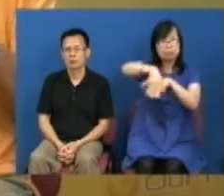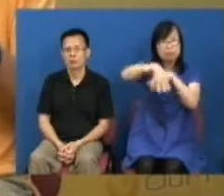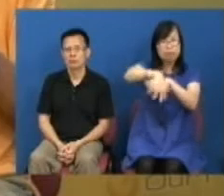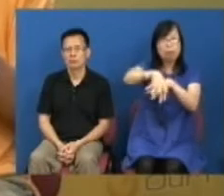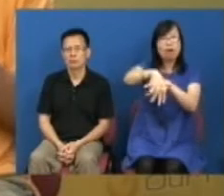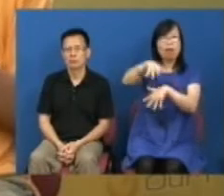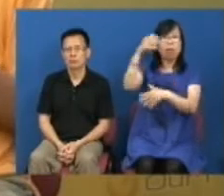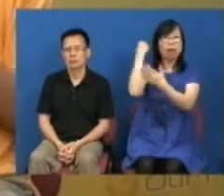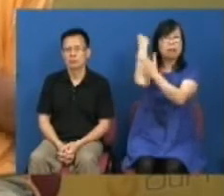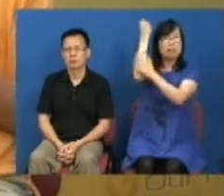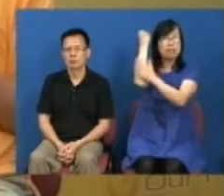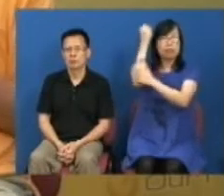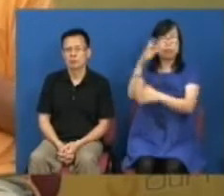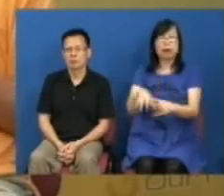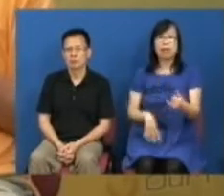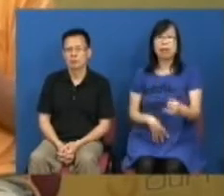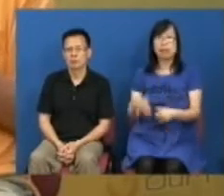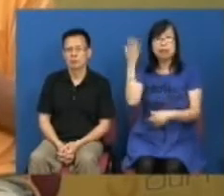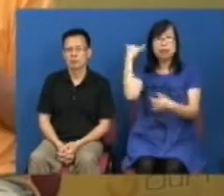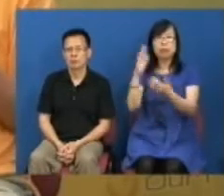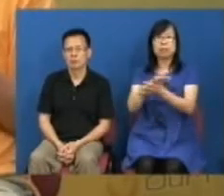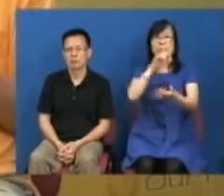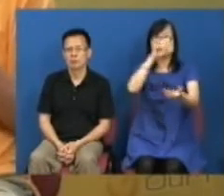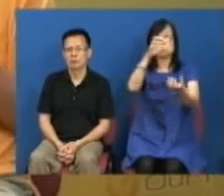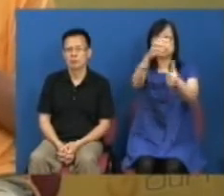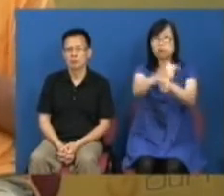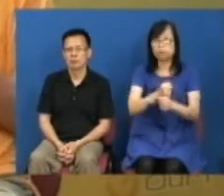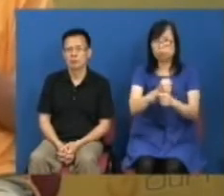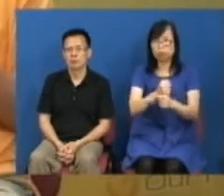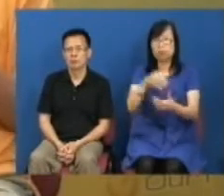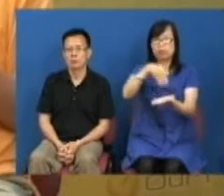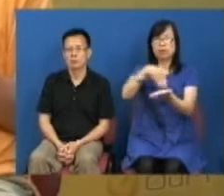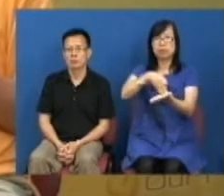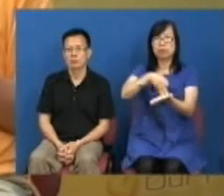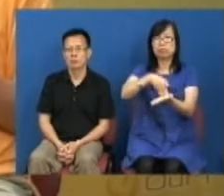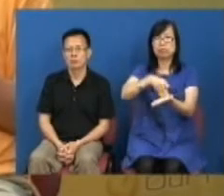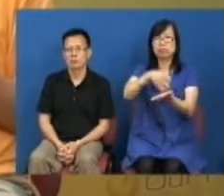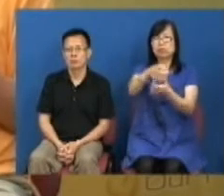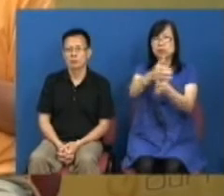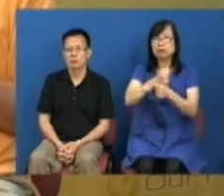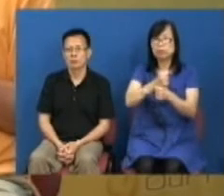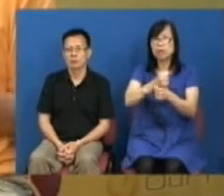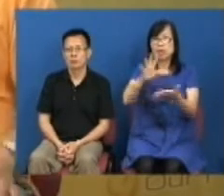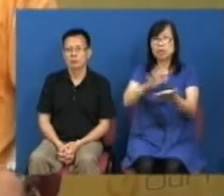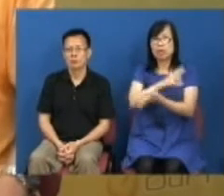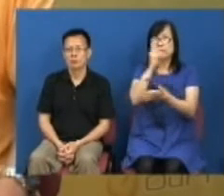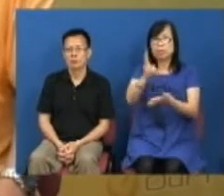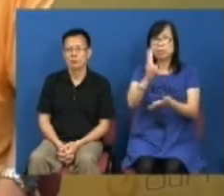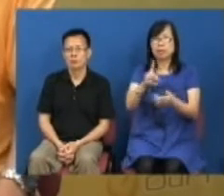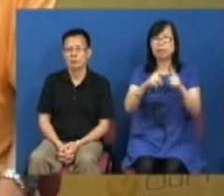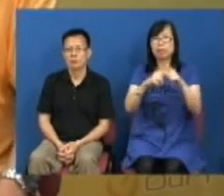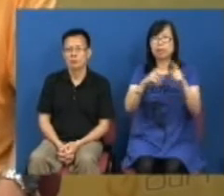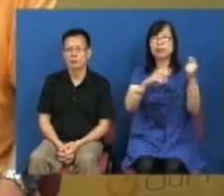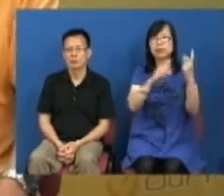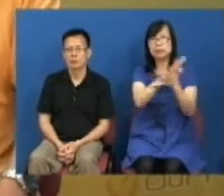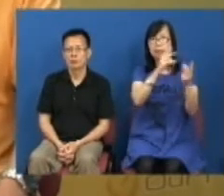2011年到6月现在拘捕的数字在参与社运拘捕的数字里面已经是接近200人2011